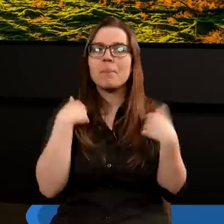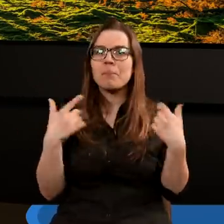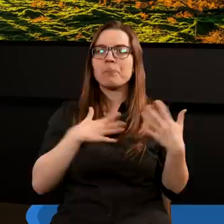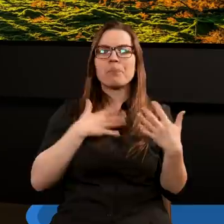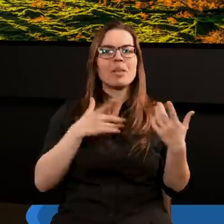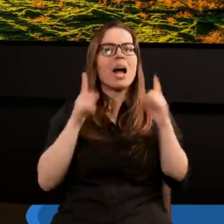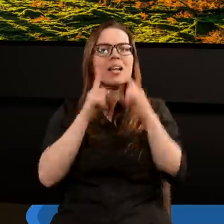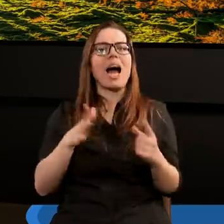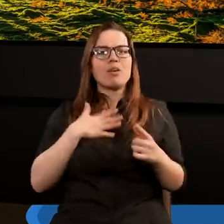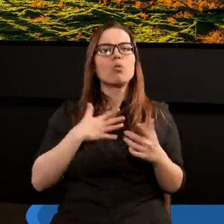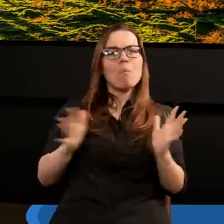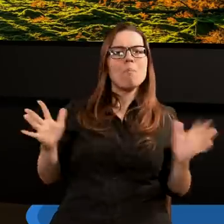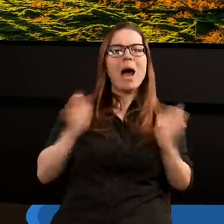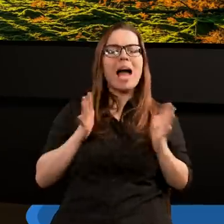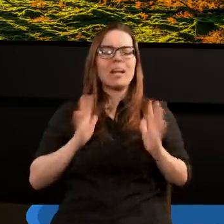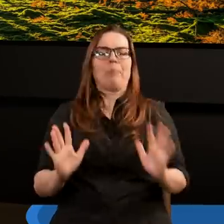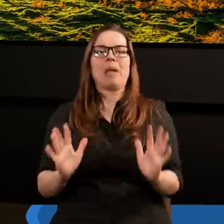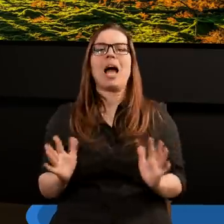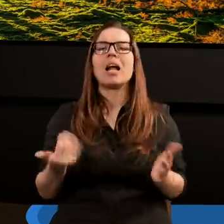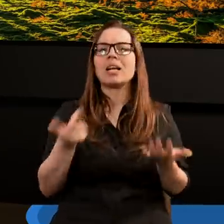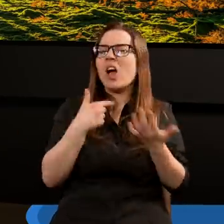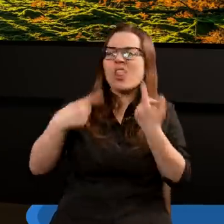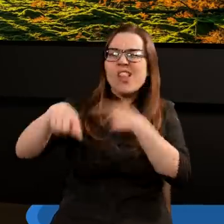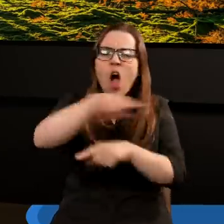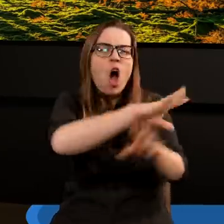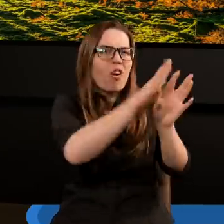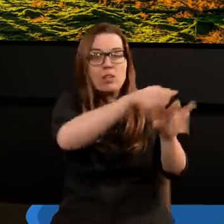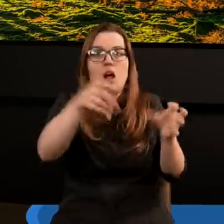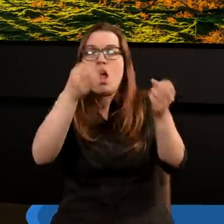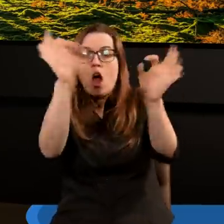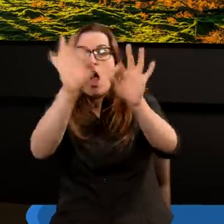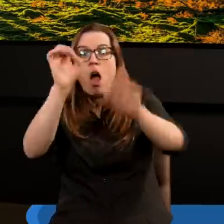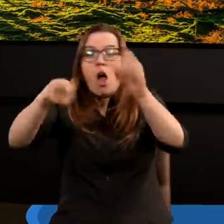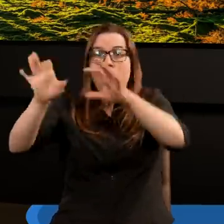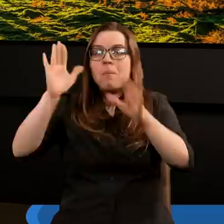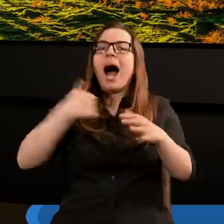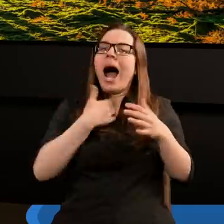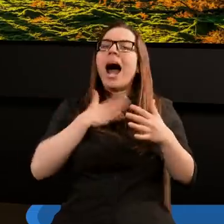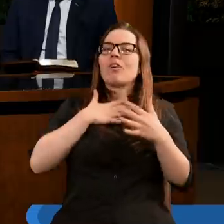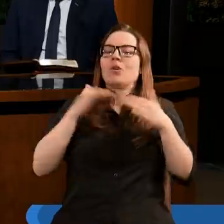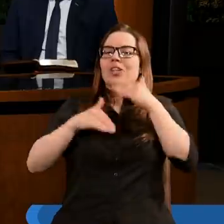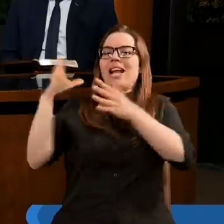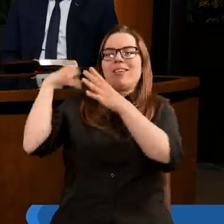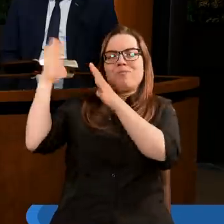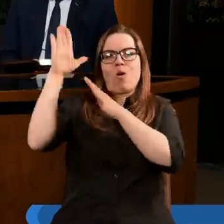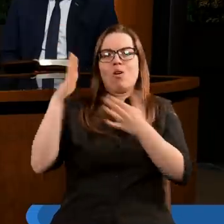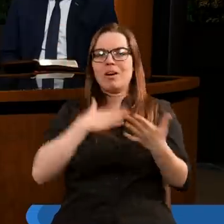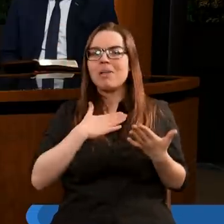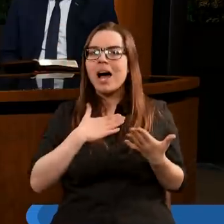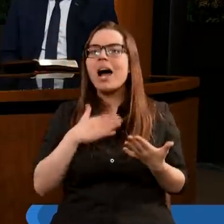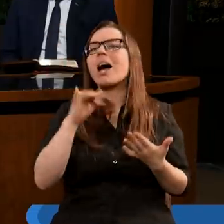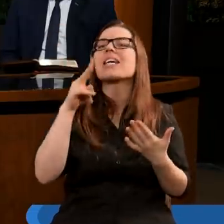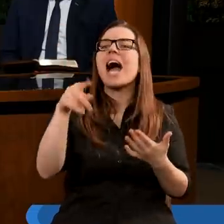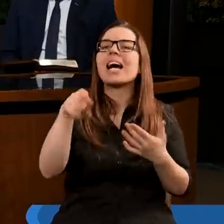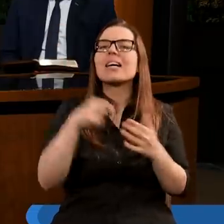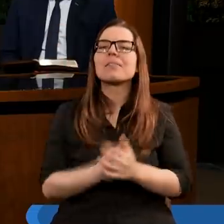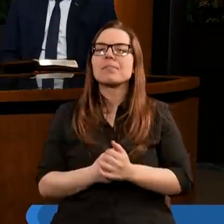jesteśmy bezpieczni, nawet jeżeli dookoła będą działo się nieszczęścia. Jarku? Pojawia się też jeszcze